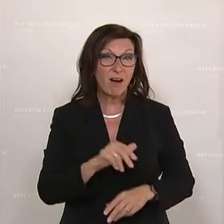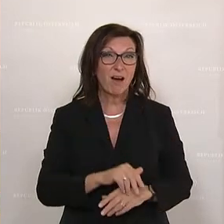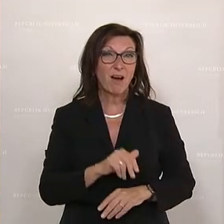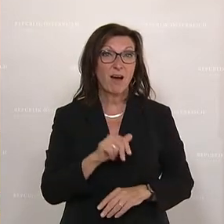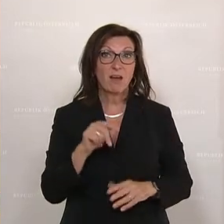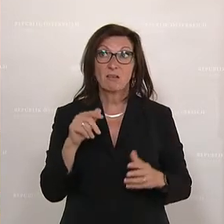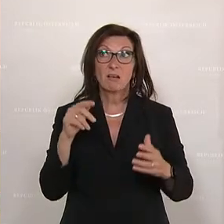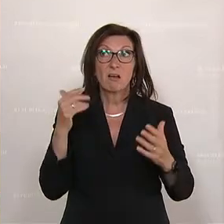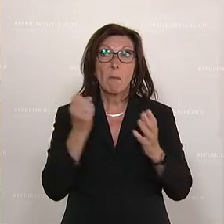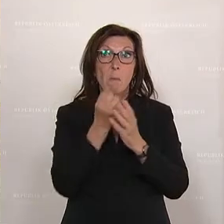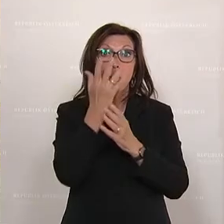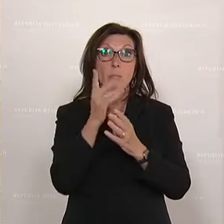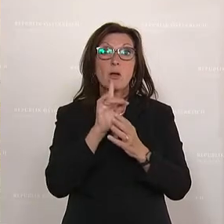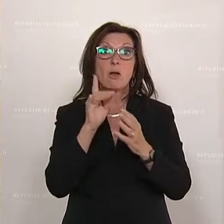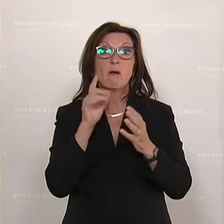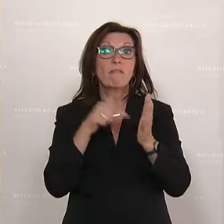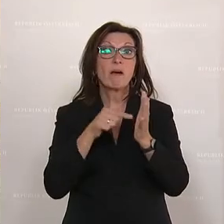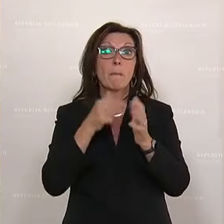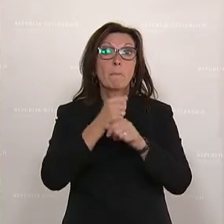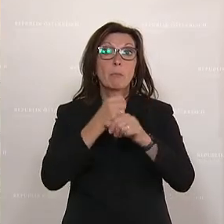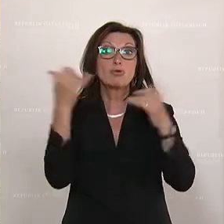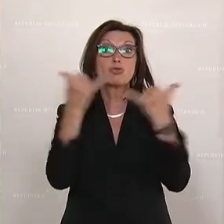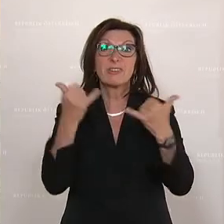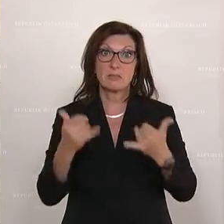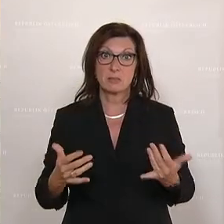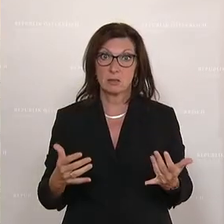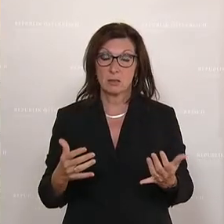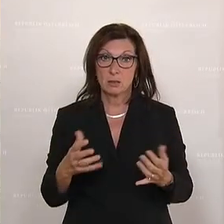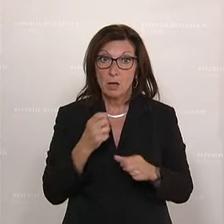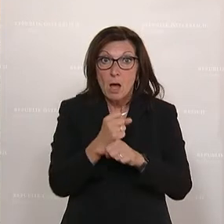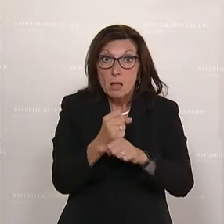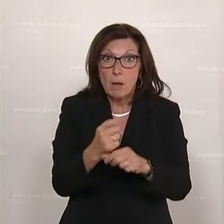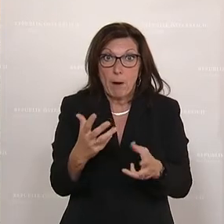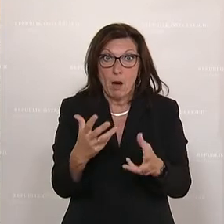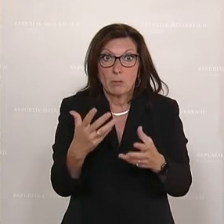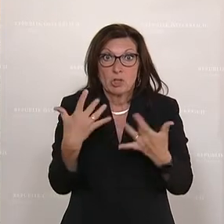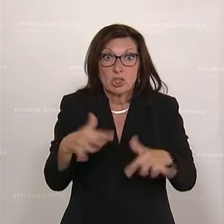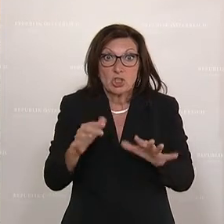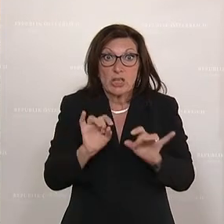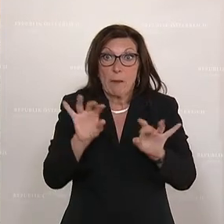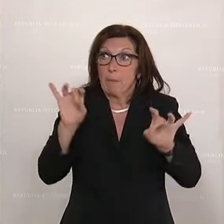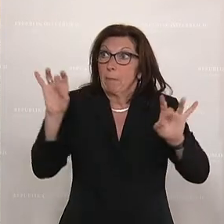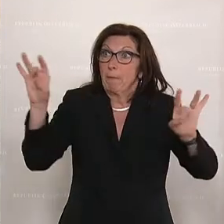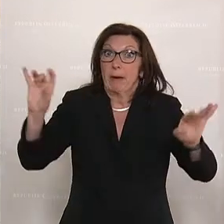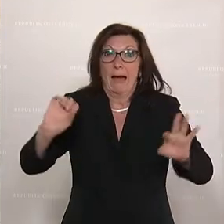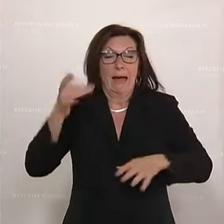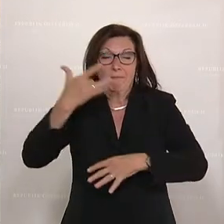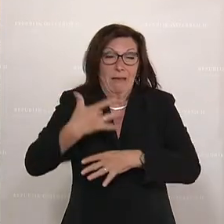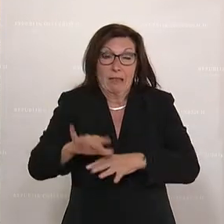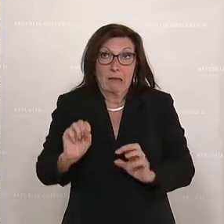Stressblüte, die Bäume versuchen krampfhaft sich zu vermehren mit ihrer letzten Kraft.